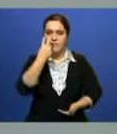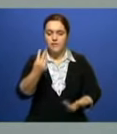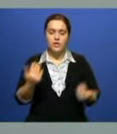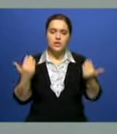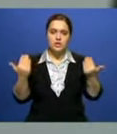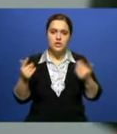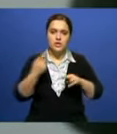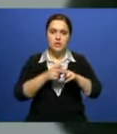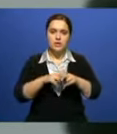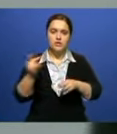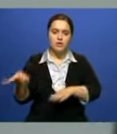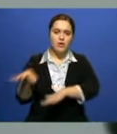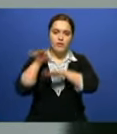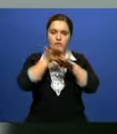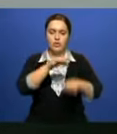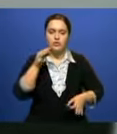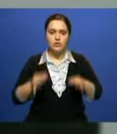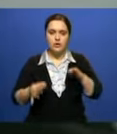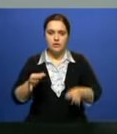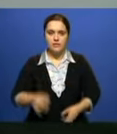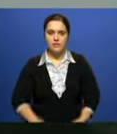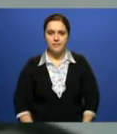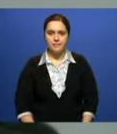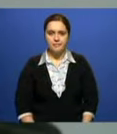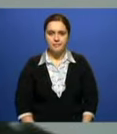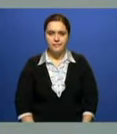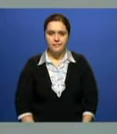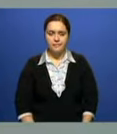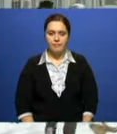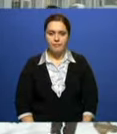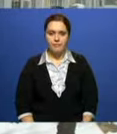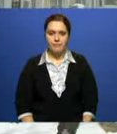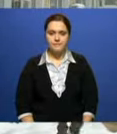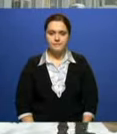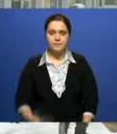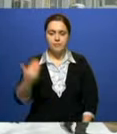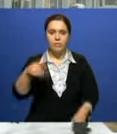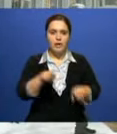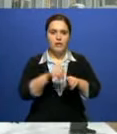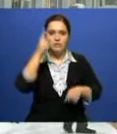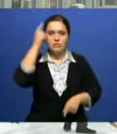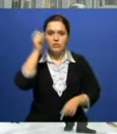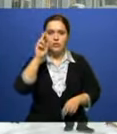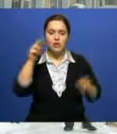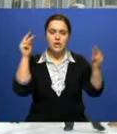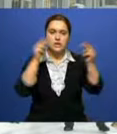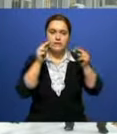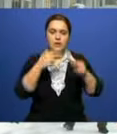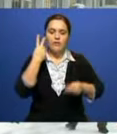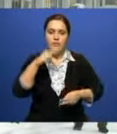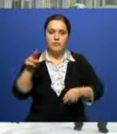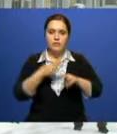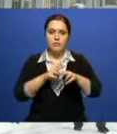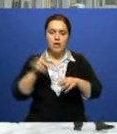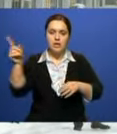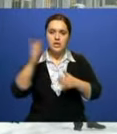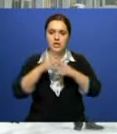подозреваемого вводят в здание суда. Странно и то, что его не опознал во время следствия никто из свидетелей, хотя экспертиза ДНК